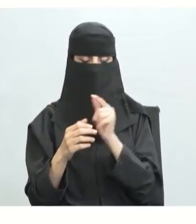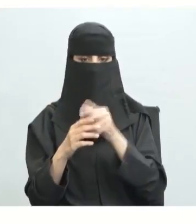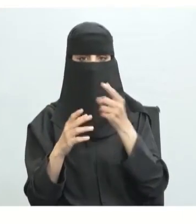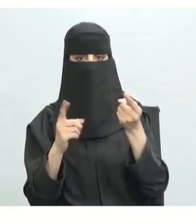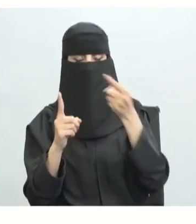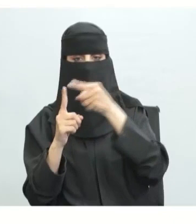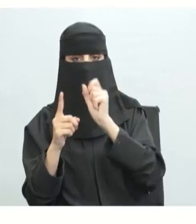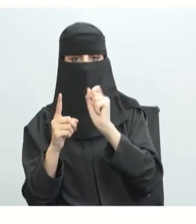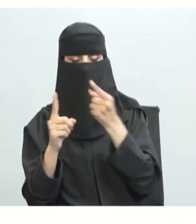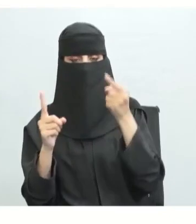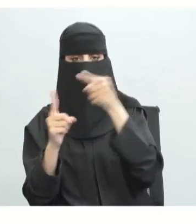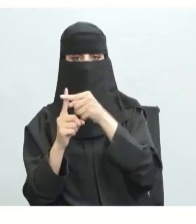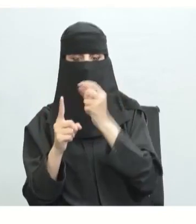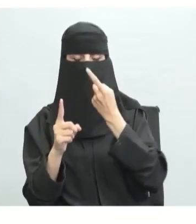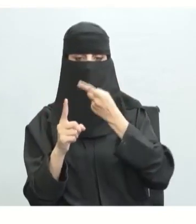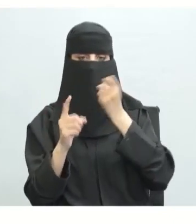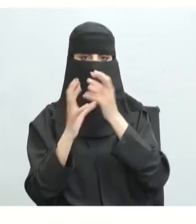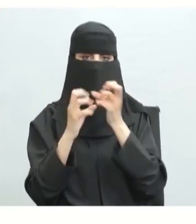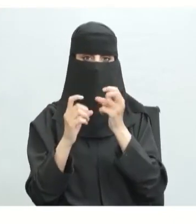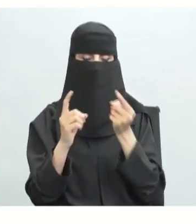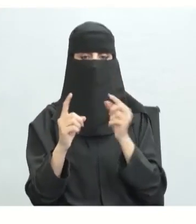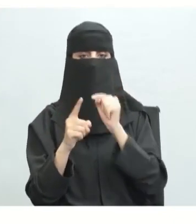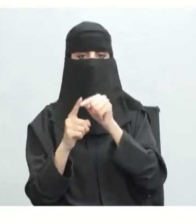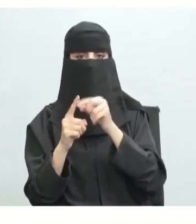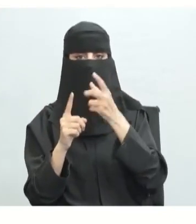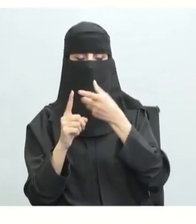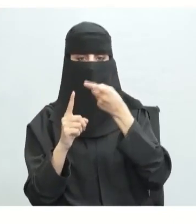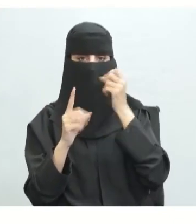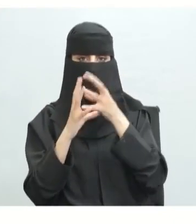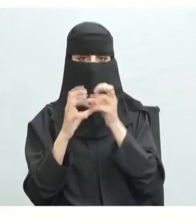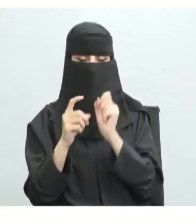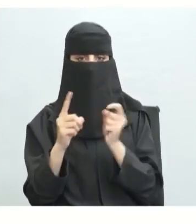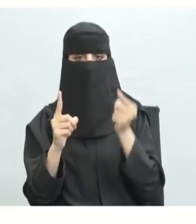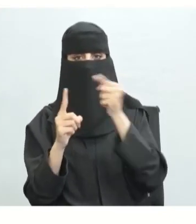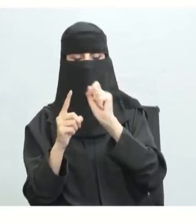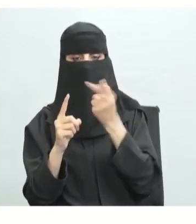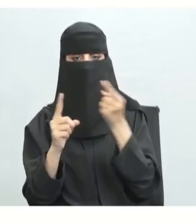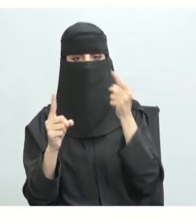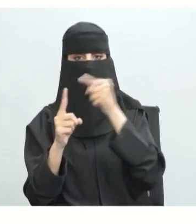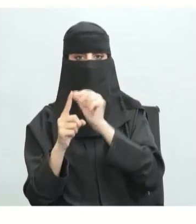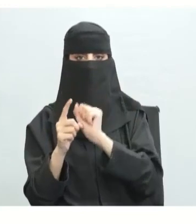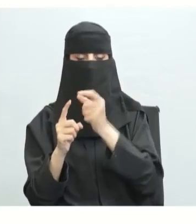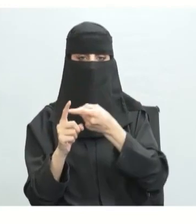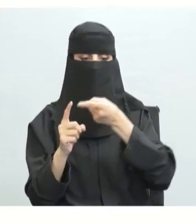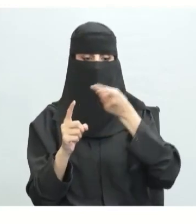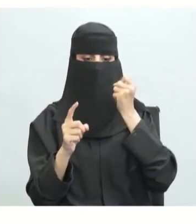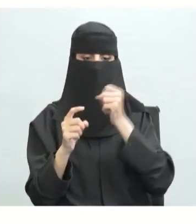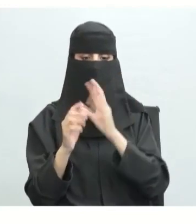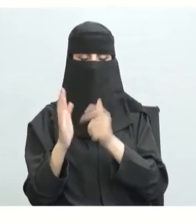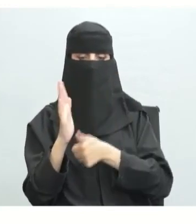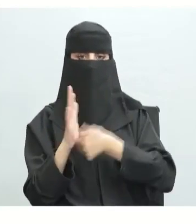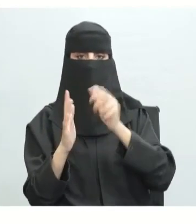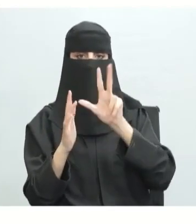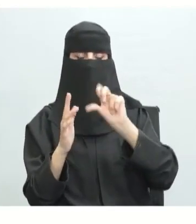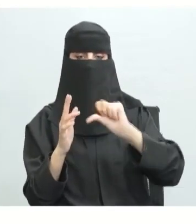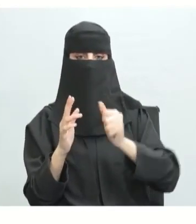عن ذلك ثم ستجيب مثلا الفهم الإبداعي وكذلك هنا درجة عمق الفهم وأهمية المادة التي تقرأها بالنسبة لك وحجم المعلومات وحجم